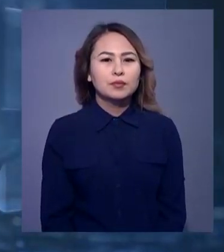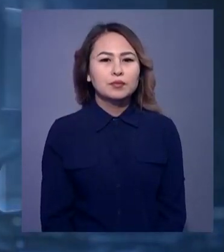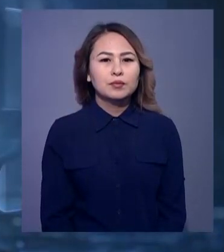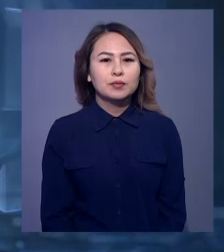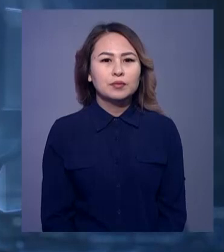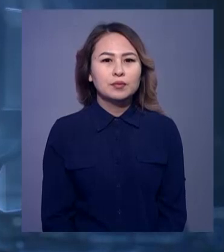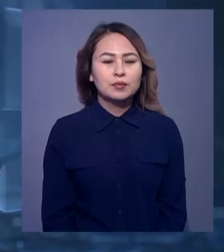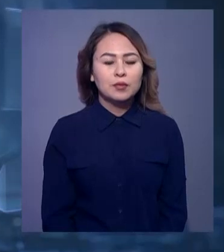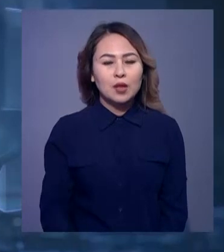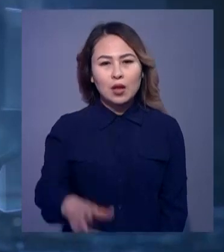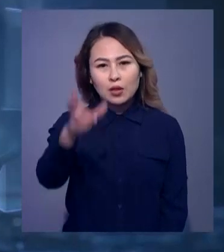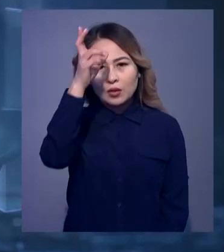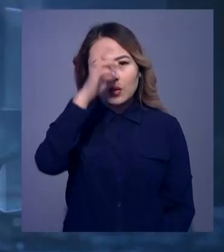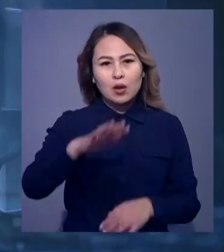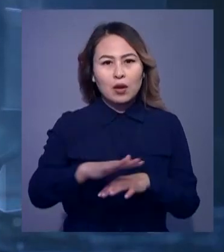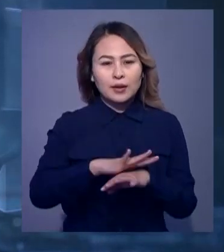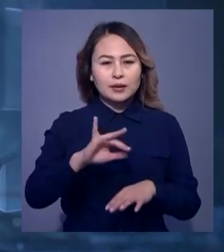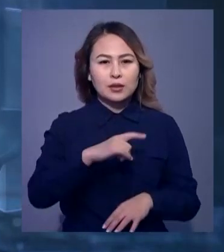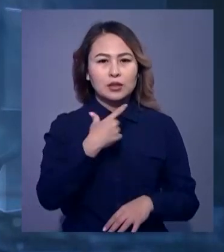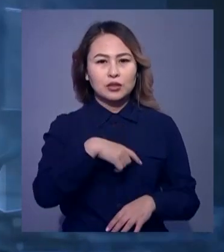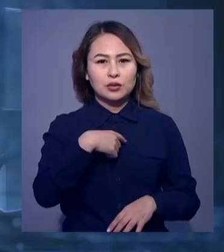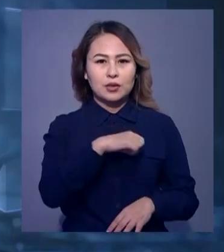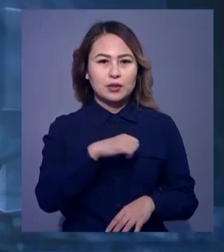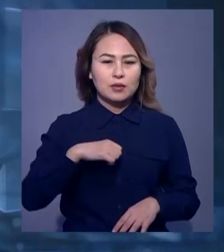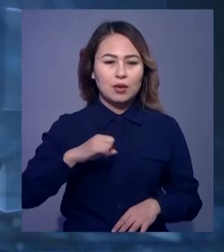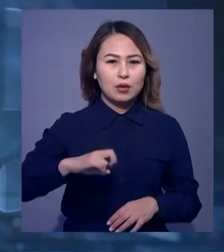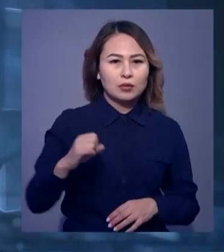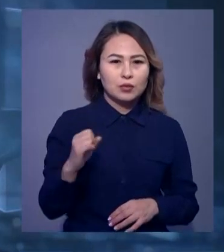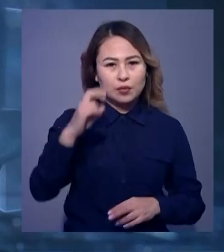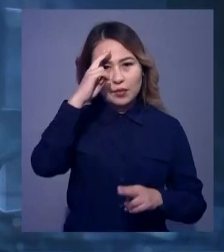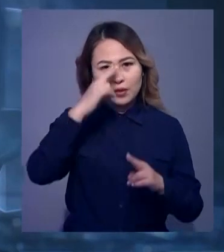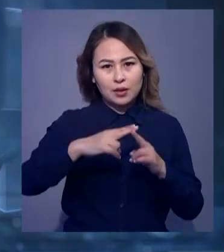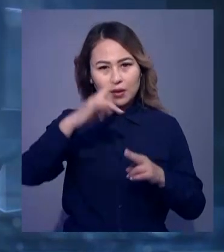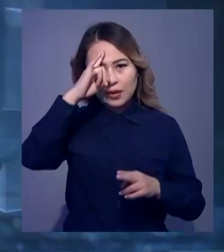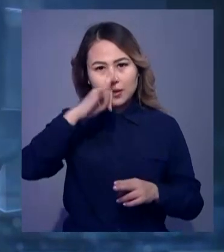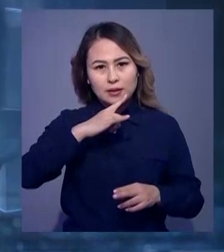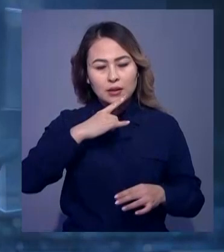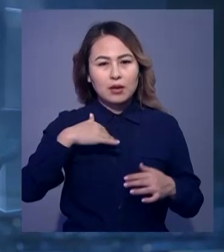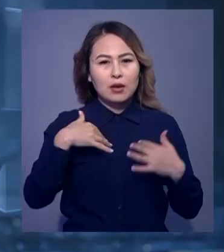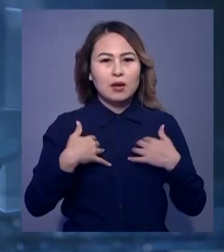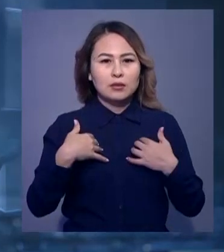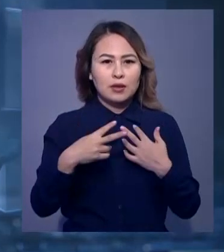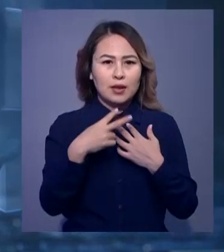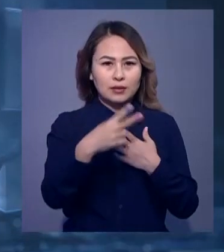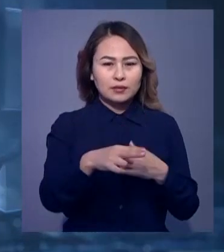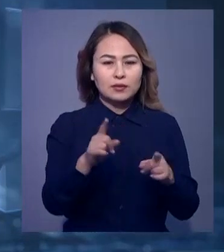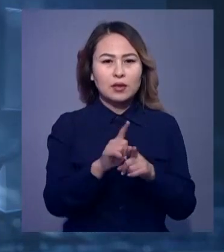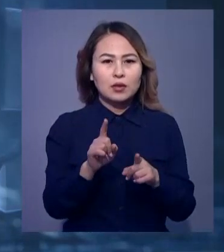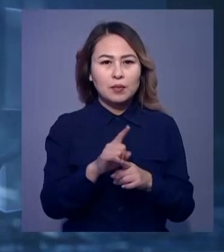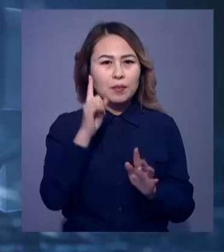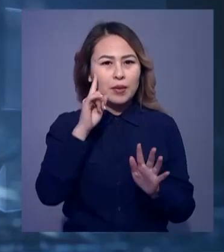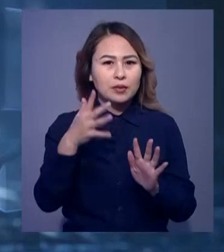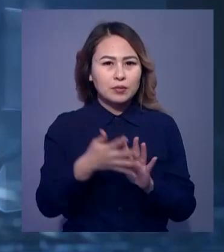Түрік қалқының және жеке өзімнің атынан достас әрі бауырлас Қазақстан қалқының қайғысына ортақ екенімізді білдіре отырып,